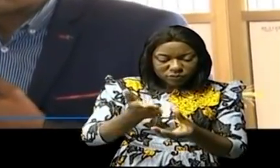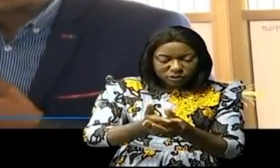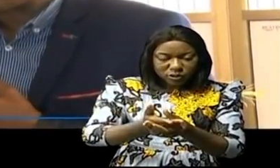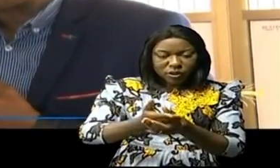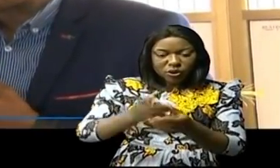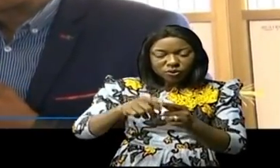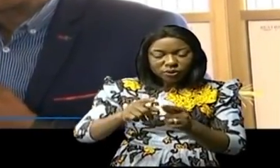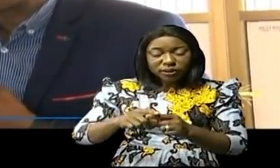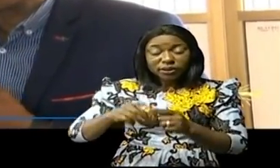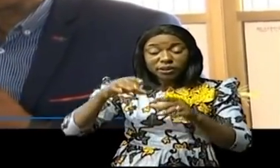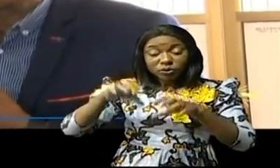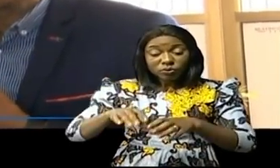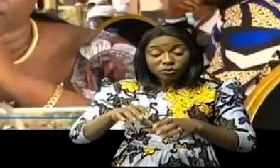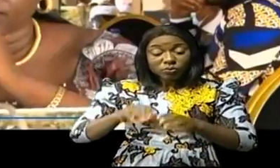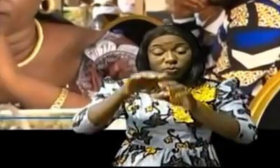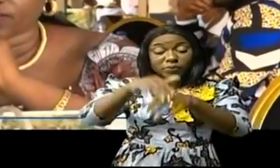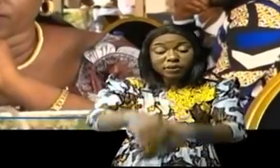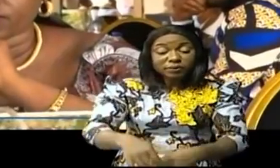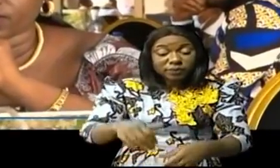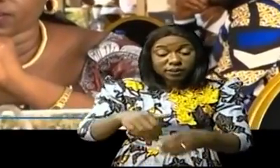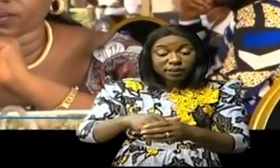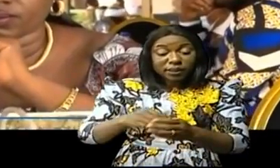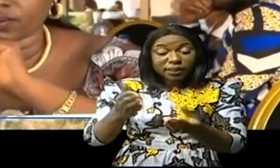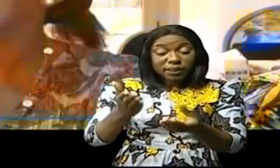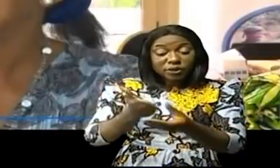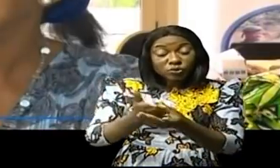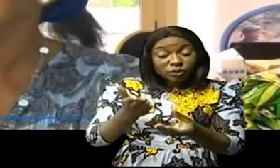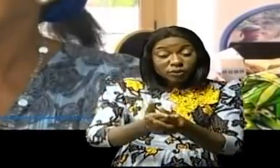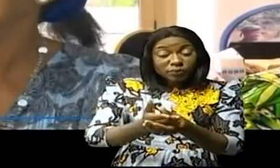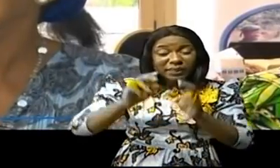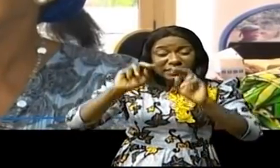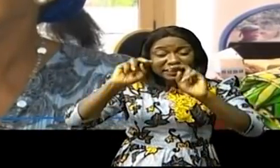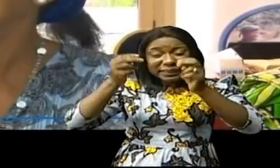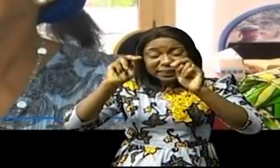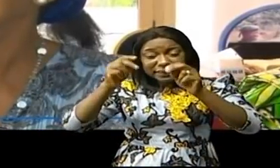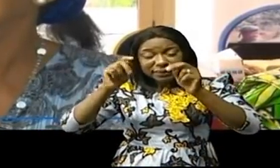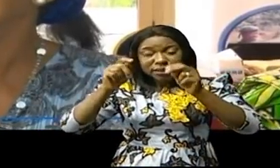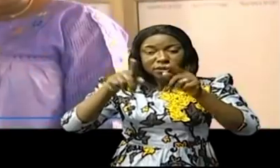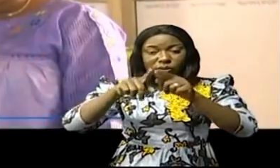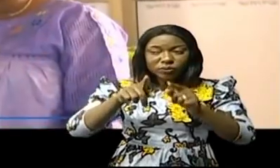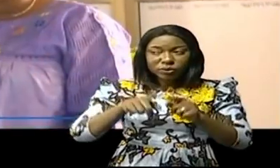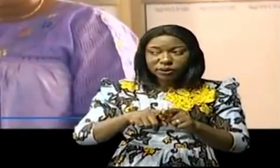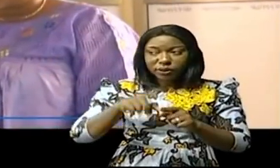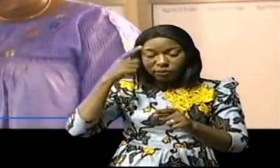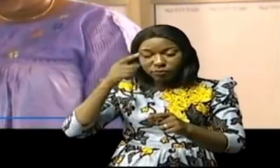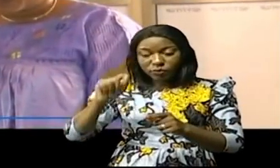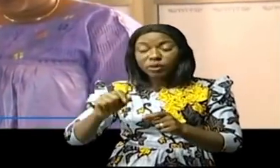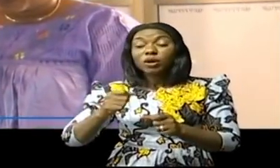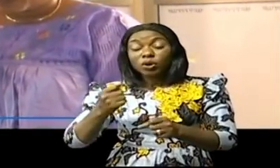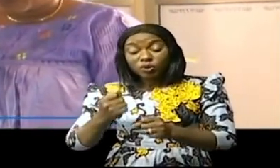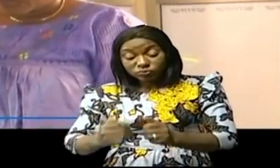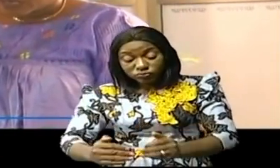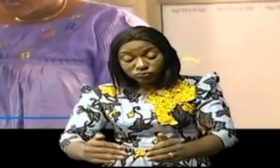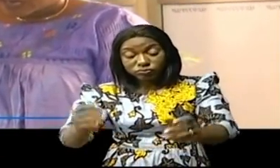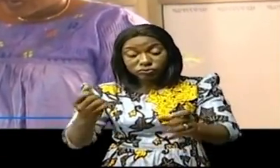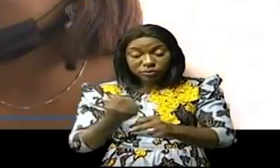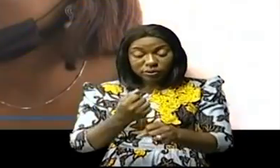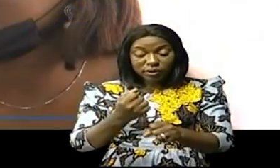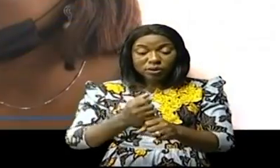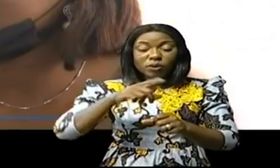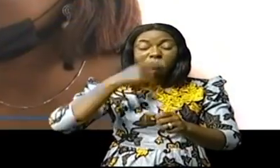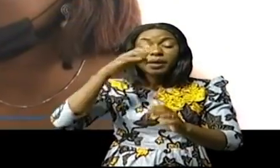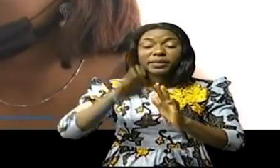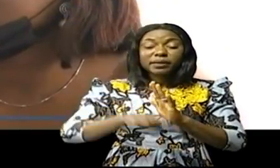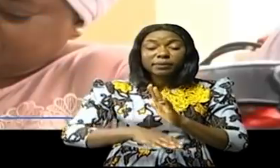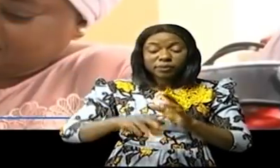a demandé à l'assistance de prendre connaissance des différents textes pour le CAFCO. La machine est déjà en marche au niveau de l'Assemblée nationale